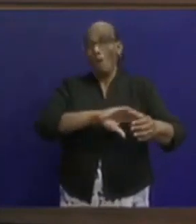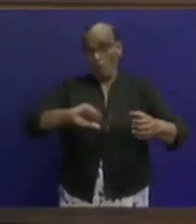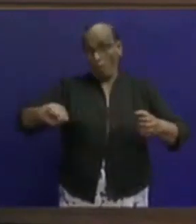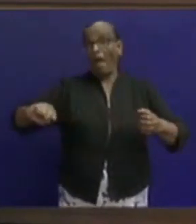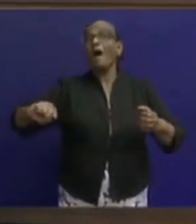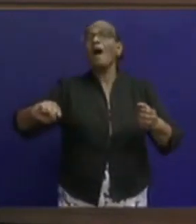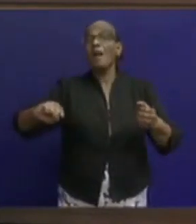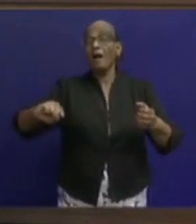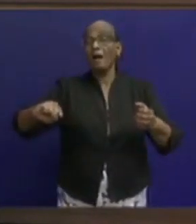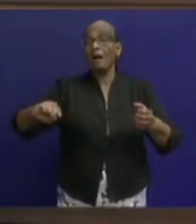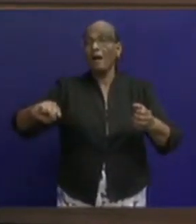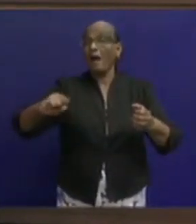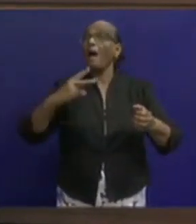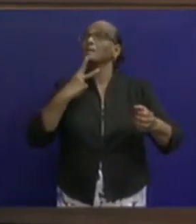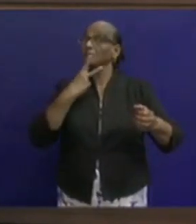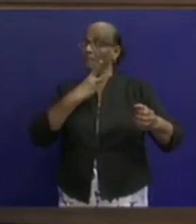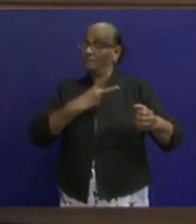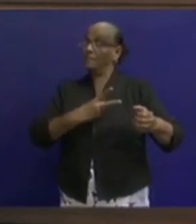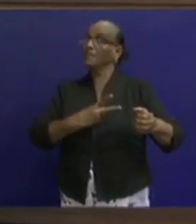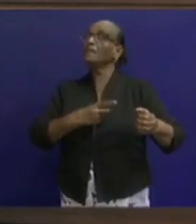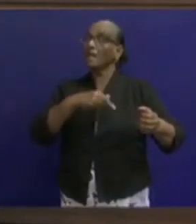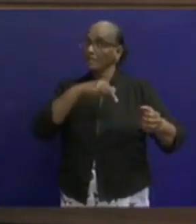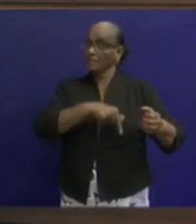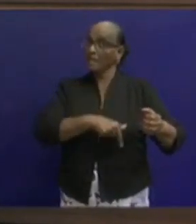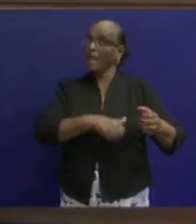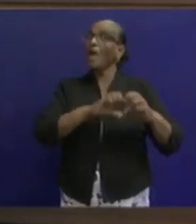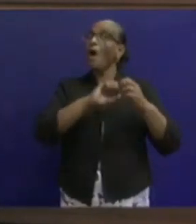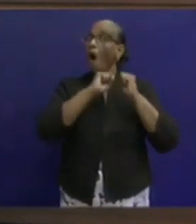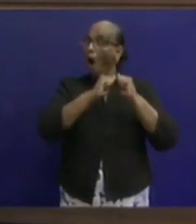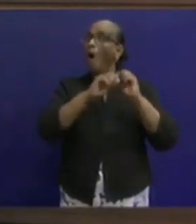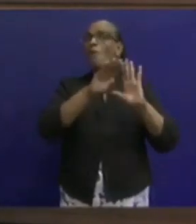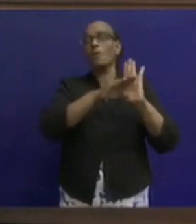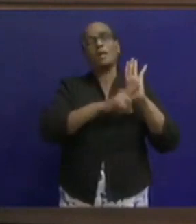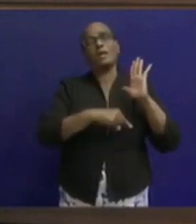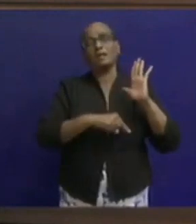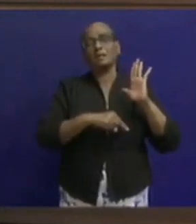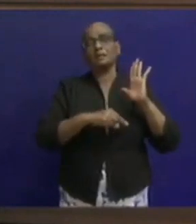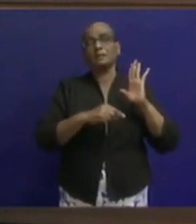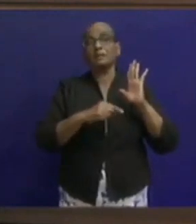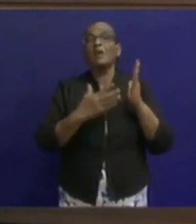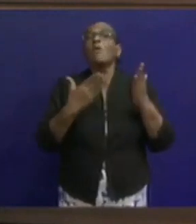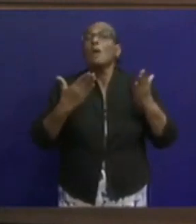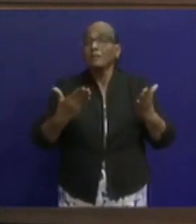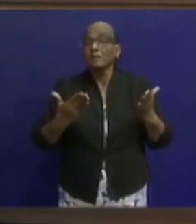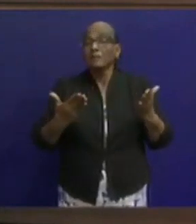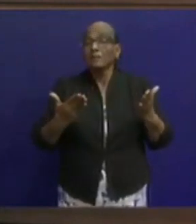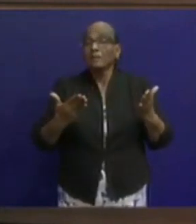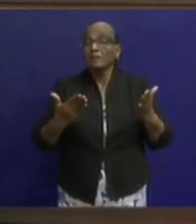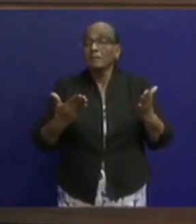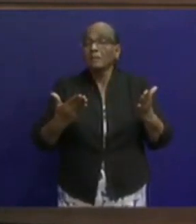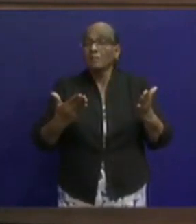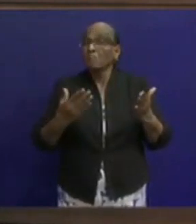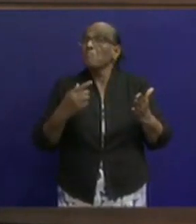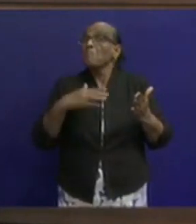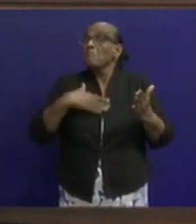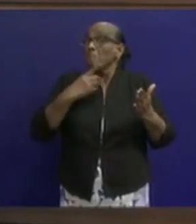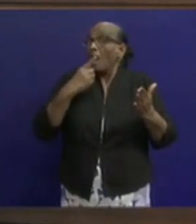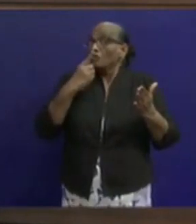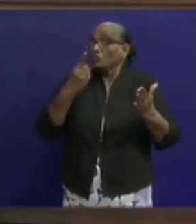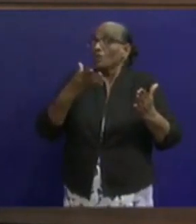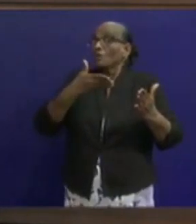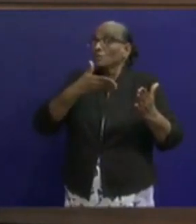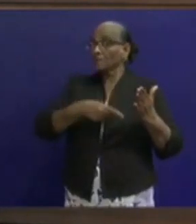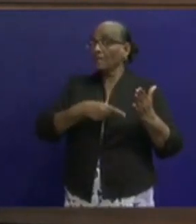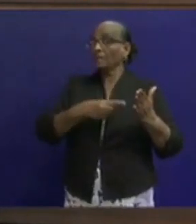thuisquarantaine. Wanneer het blijkt dat u zich niet houdt aan de regels die zijn gesteld. Want mocht het zijn dat